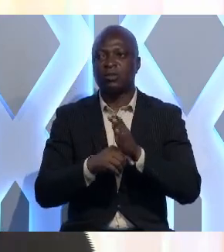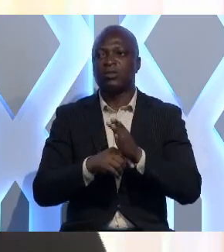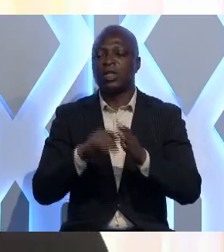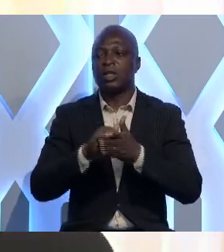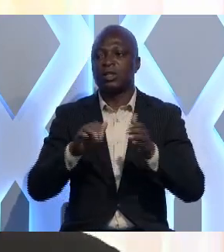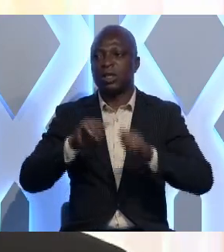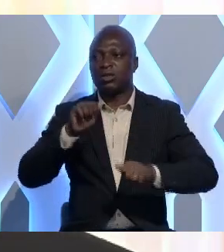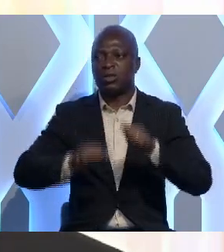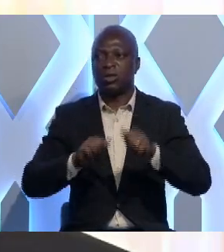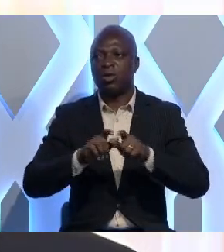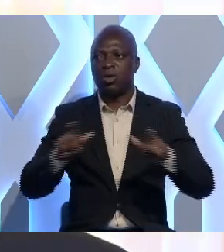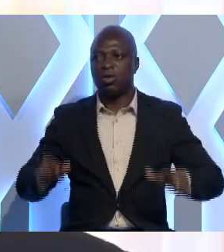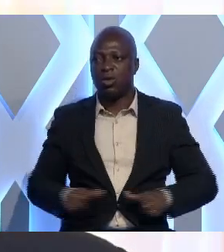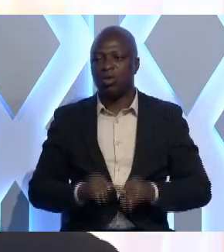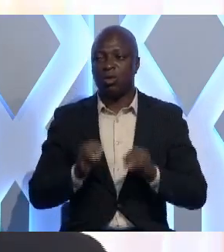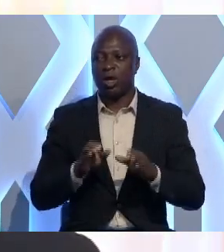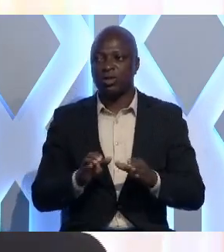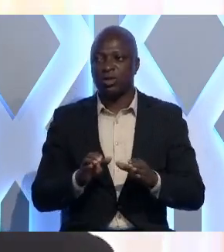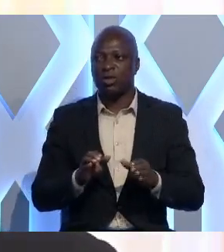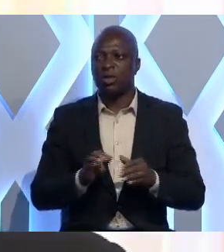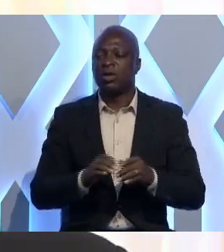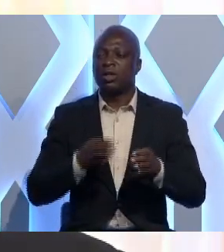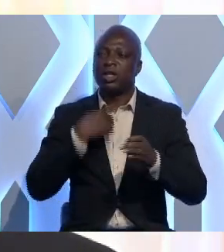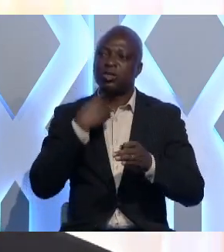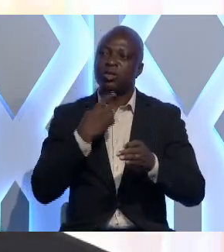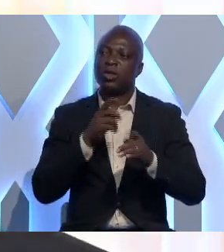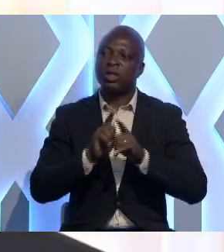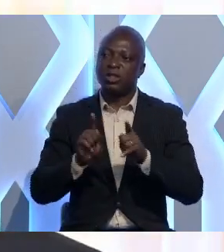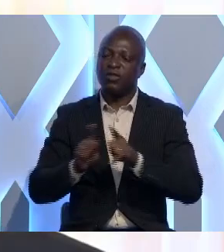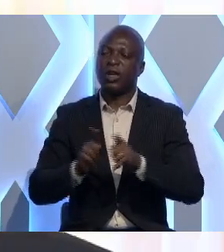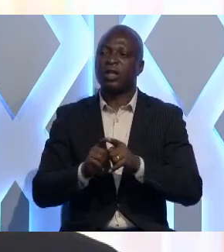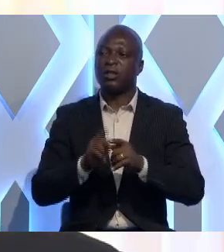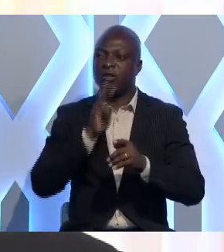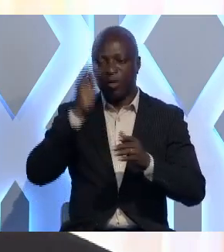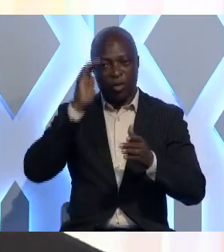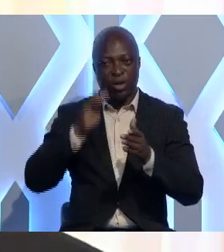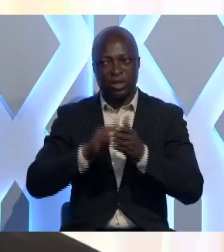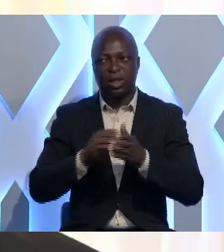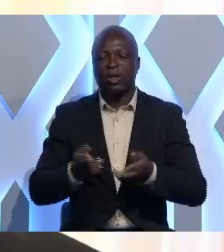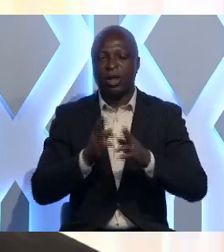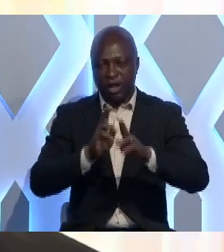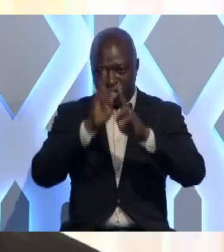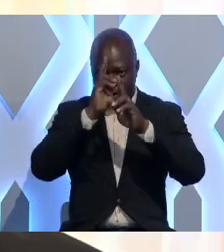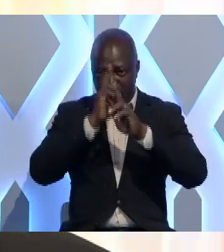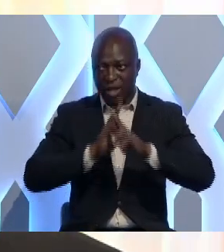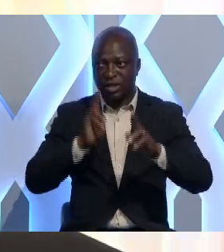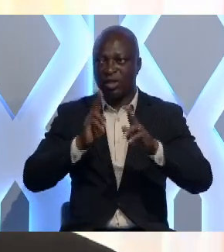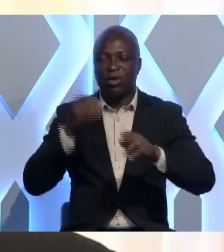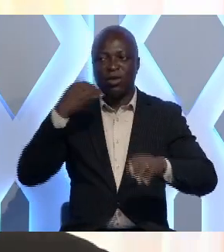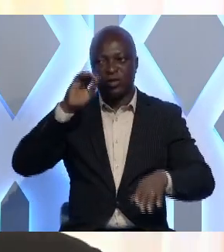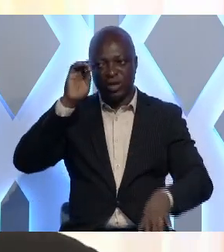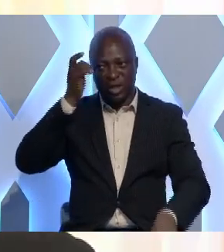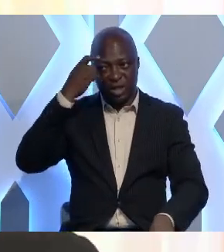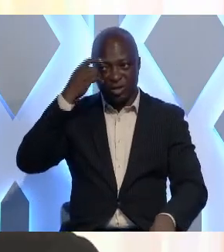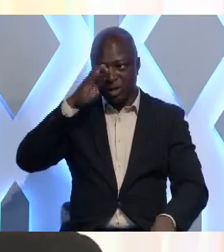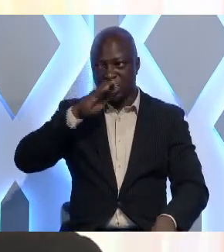'est sans doute le lieu et l'occasion d'exprimer une différente gratitude et de rendre un hommage au chef de